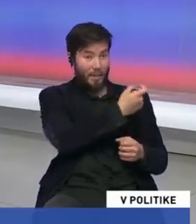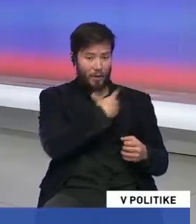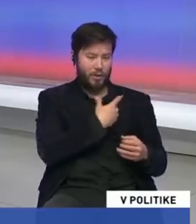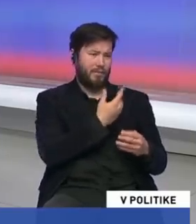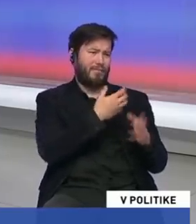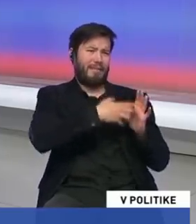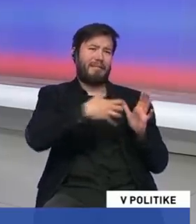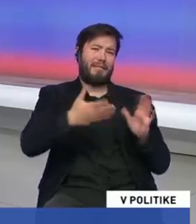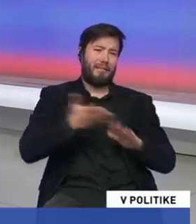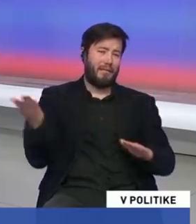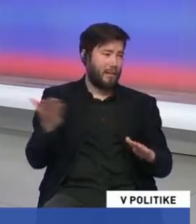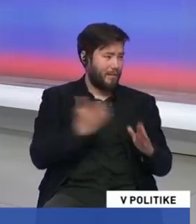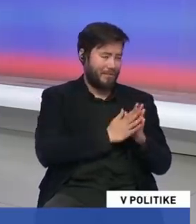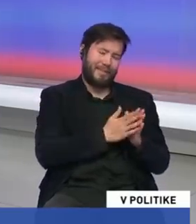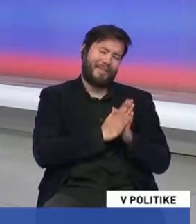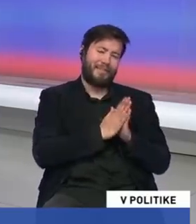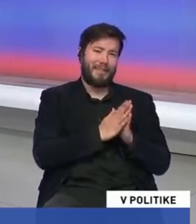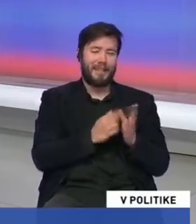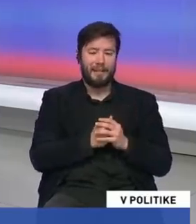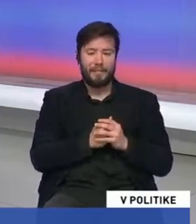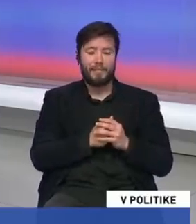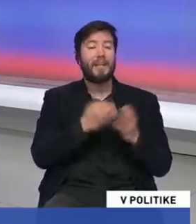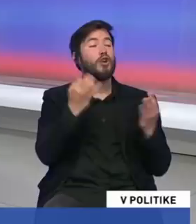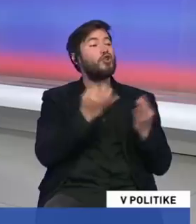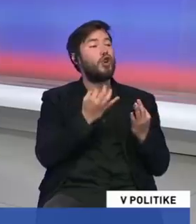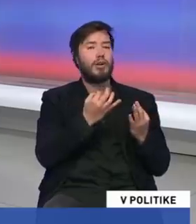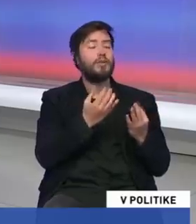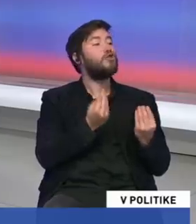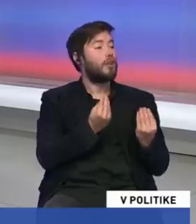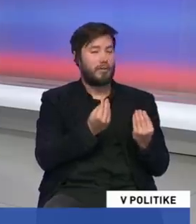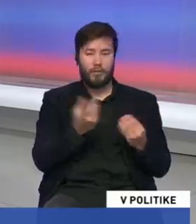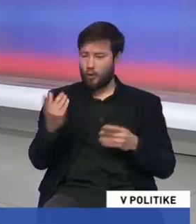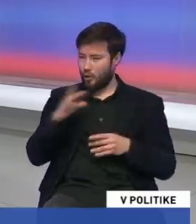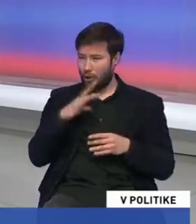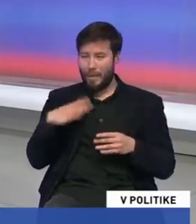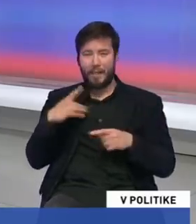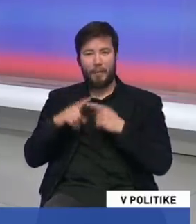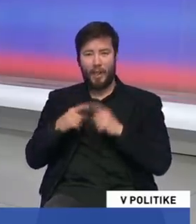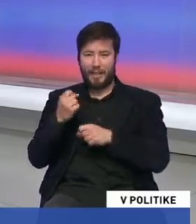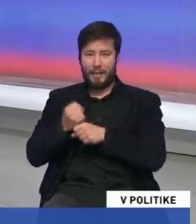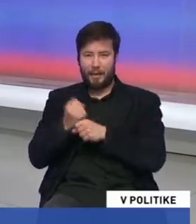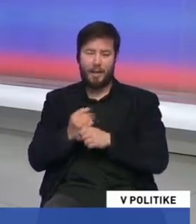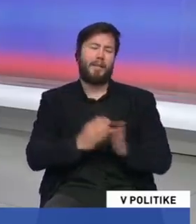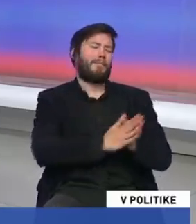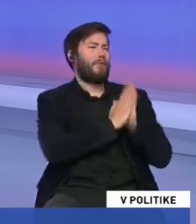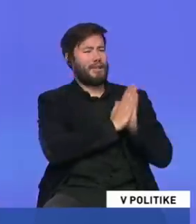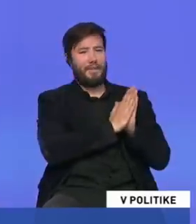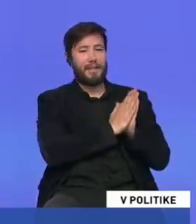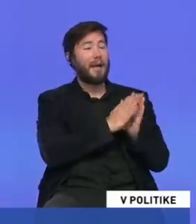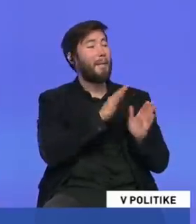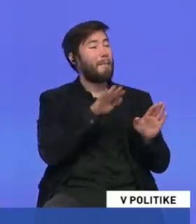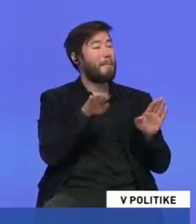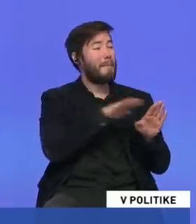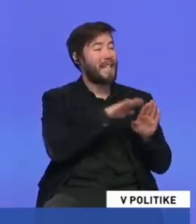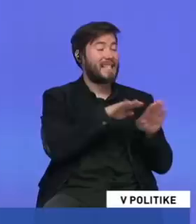netárajte. Viete veľmi dobré, že to je absolútne normálna politická práca. prosím Darmo sa tu, darmo sa Medzirezortné pripomienkovým konaním.